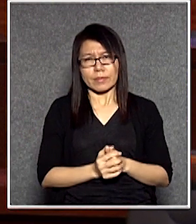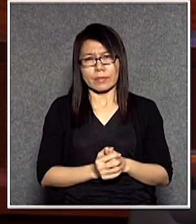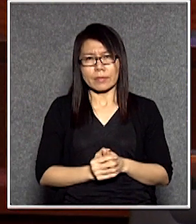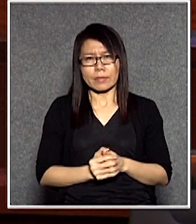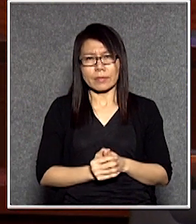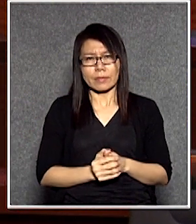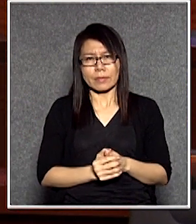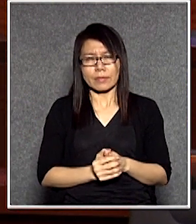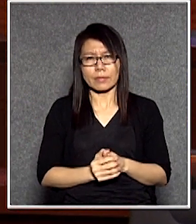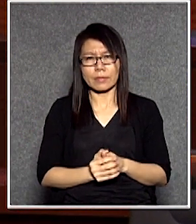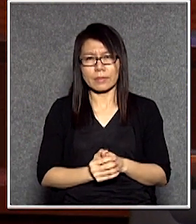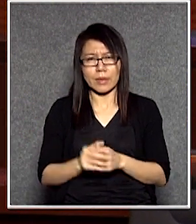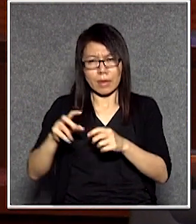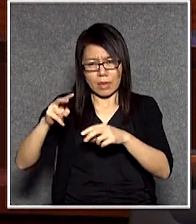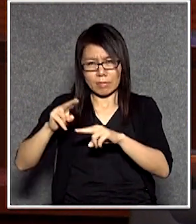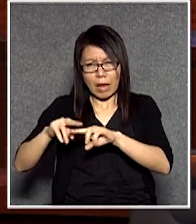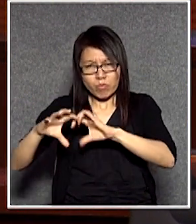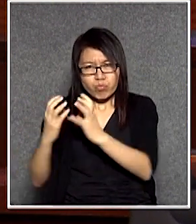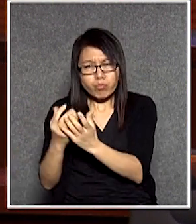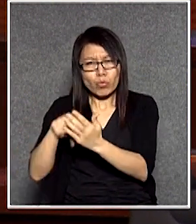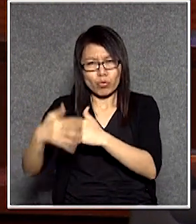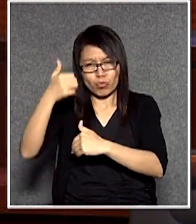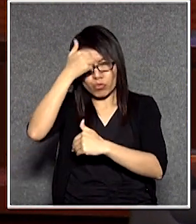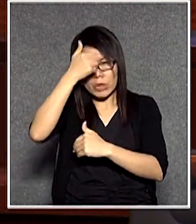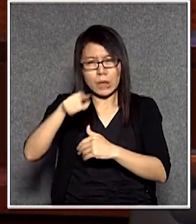這個所謂民族主義主席